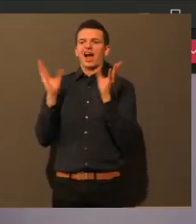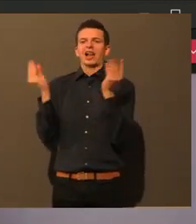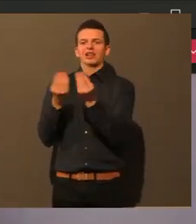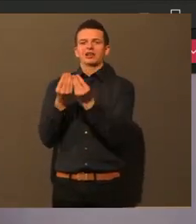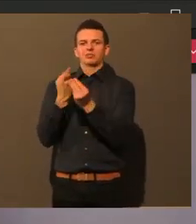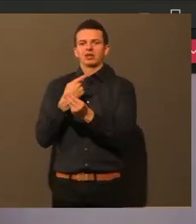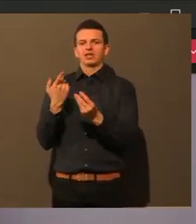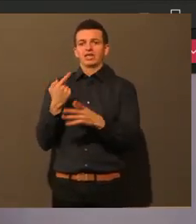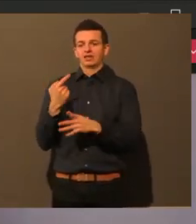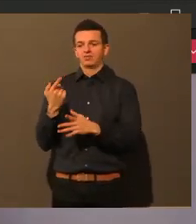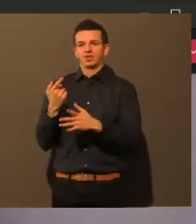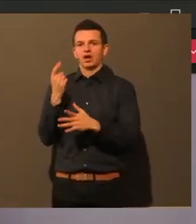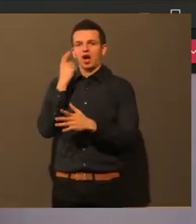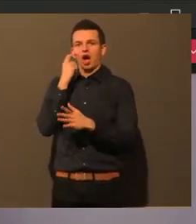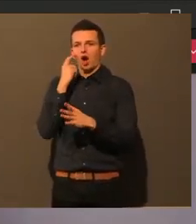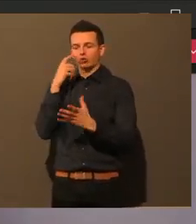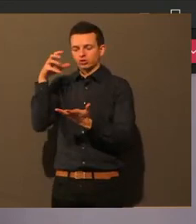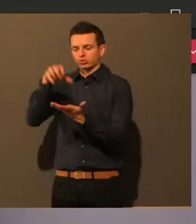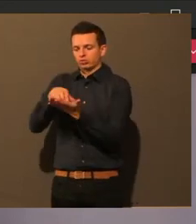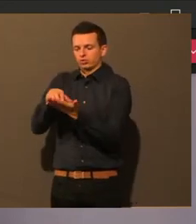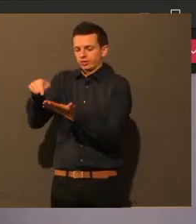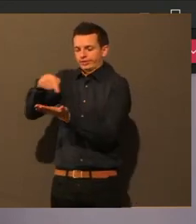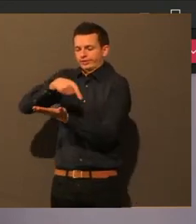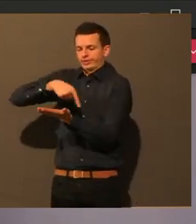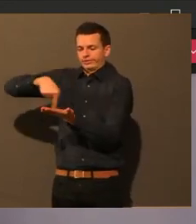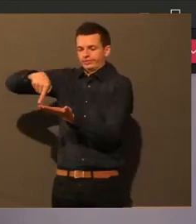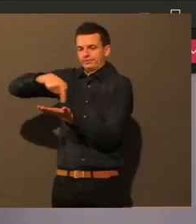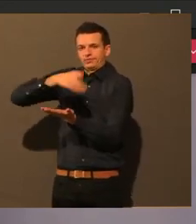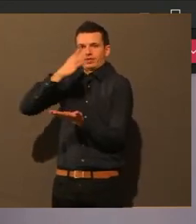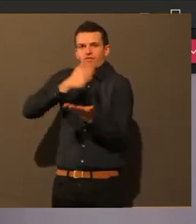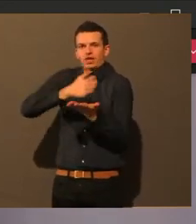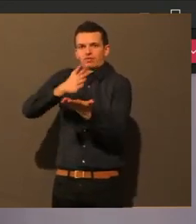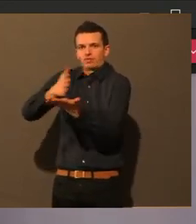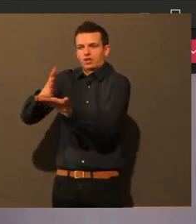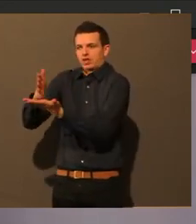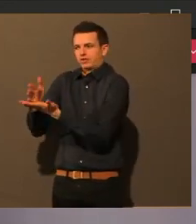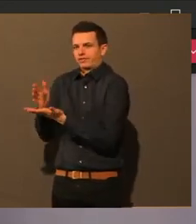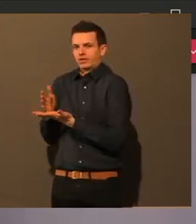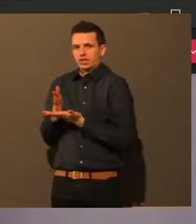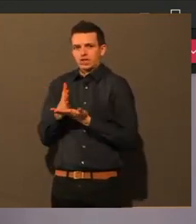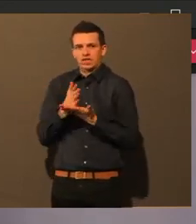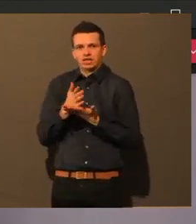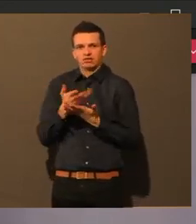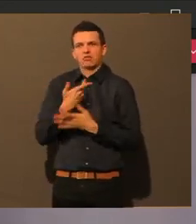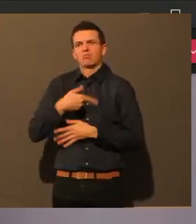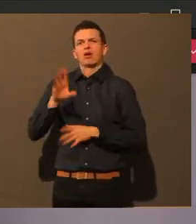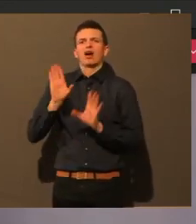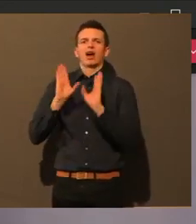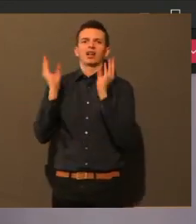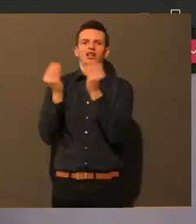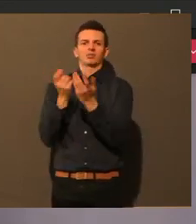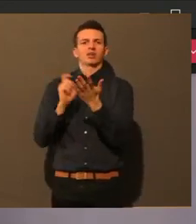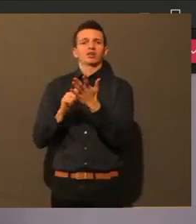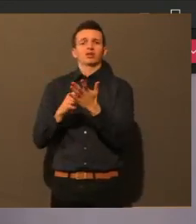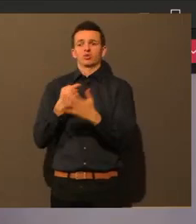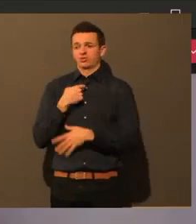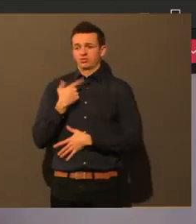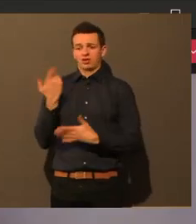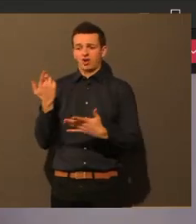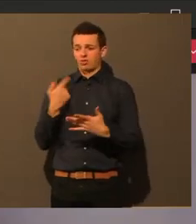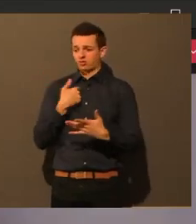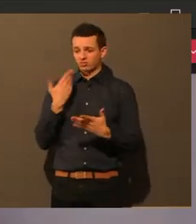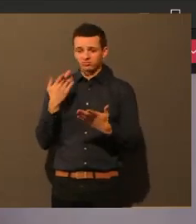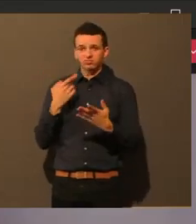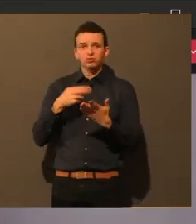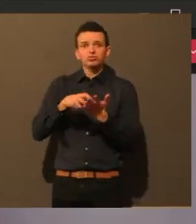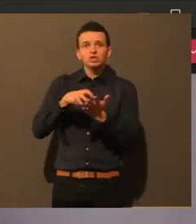habe keine Ahnung auswendig, an welchen Straßen, an welchen Ecken ich eine Maske aufsetzen soll. Ich denke, dass keine Missverständnisse entstehen.